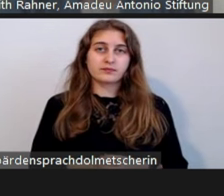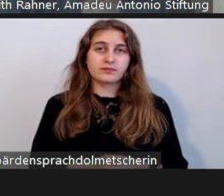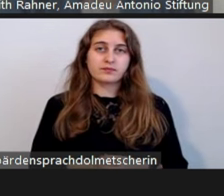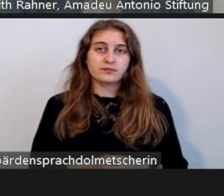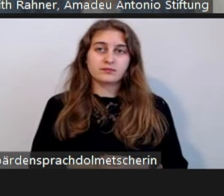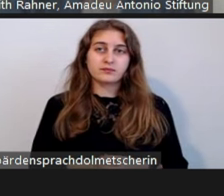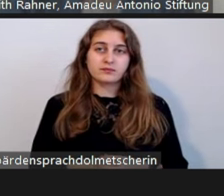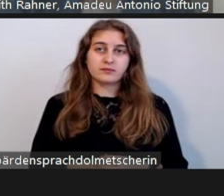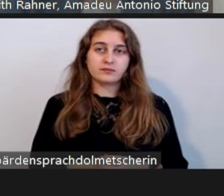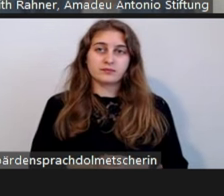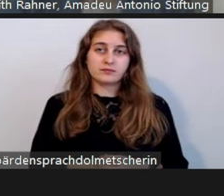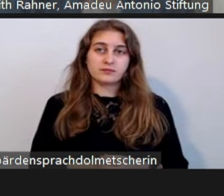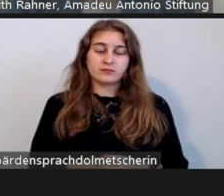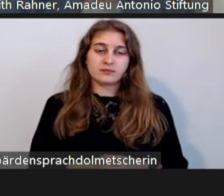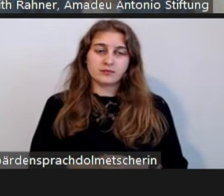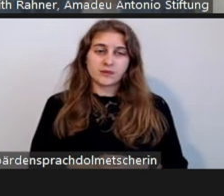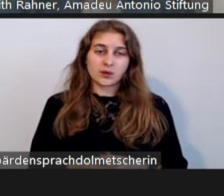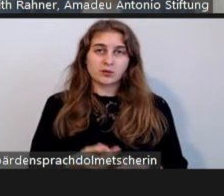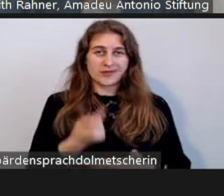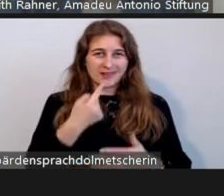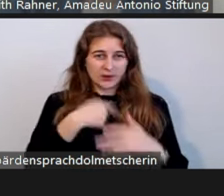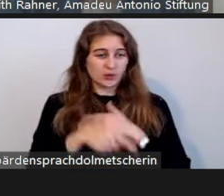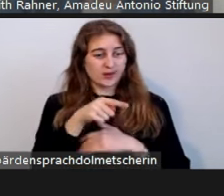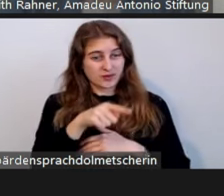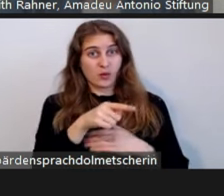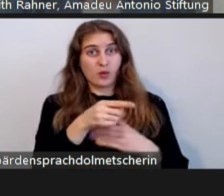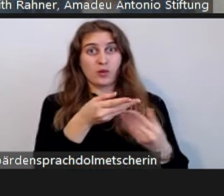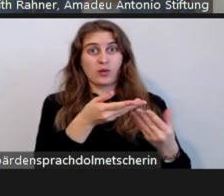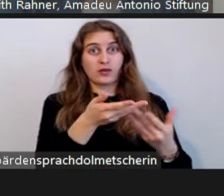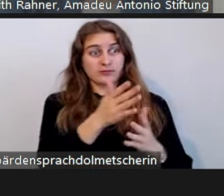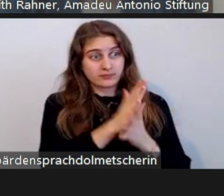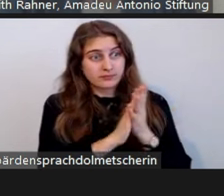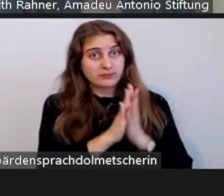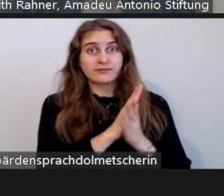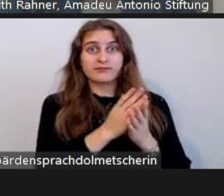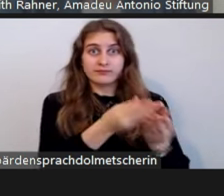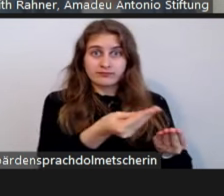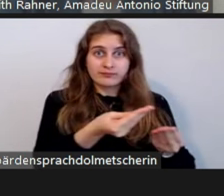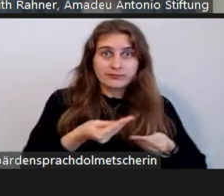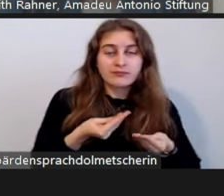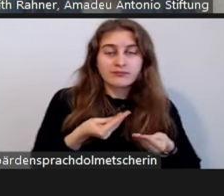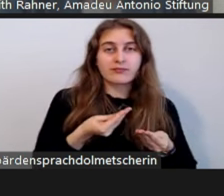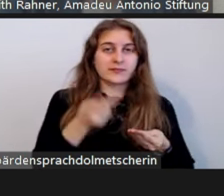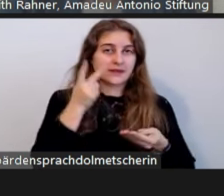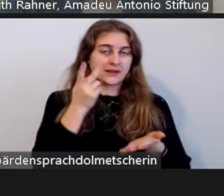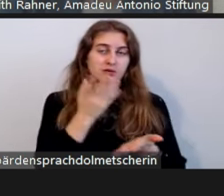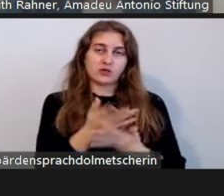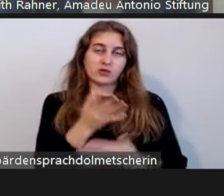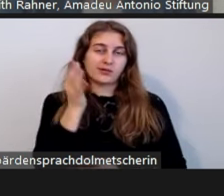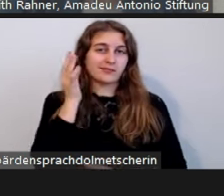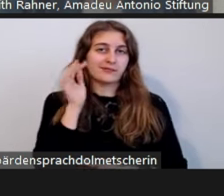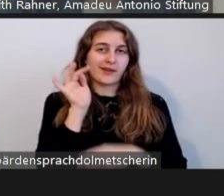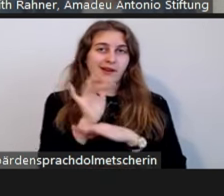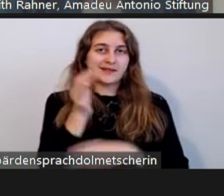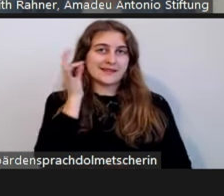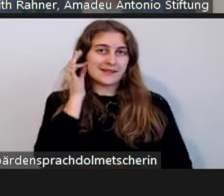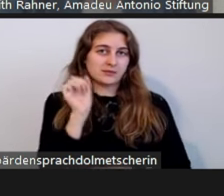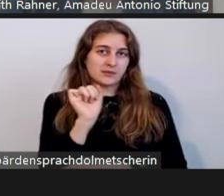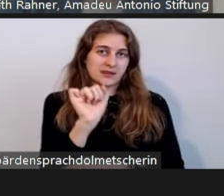antifeministische Muster sehr gut analysieren. Genau.